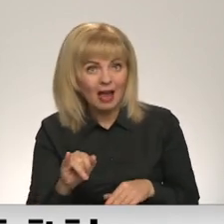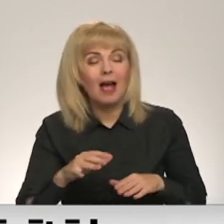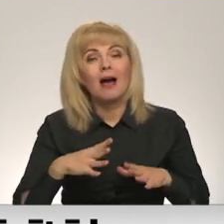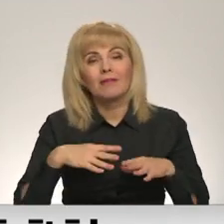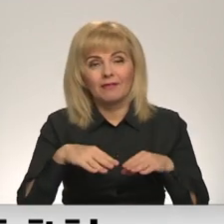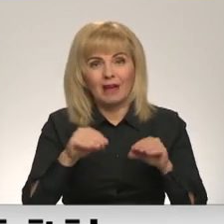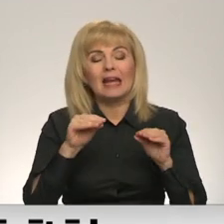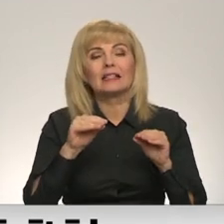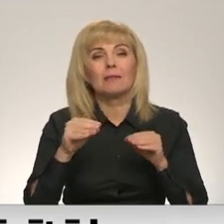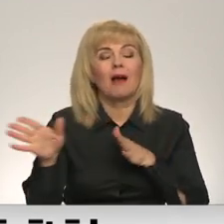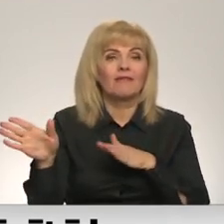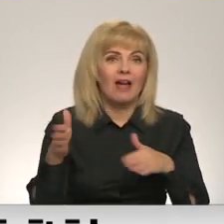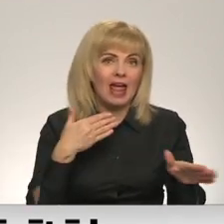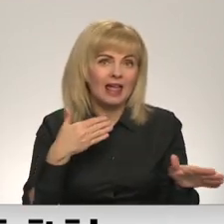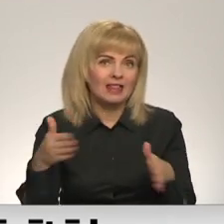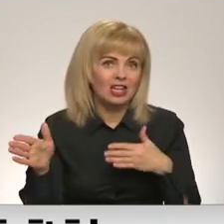veidināšanu.